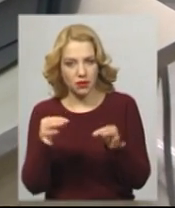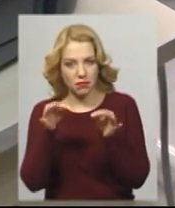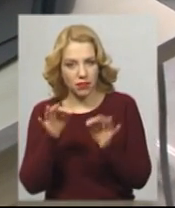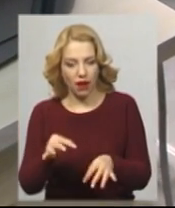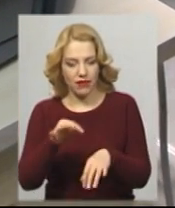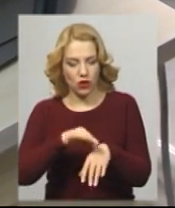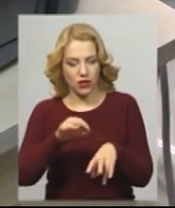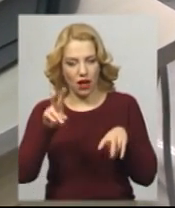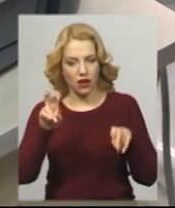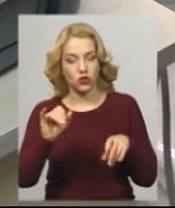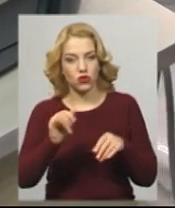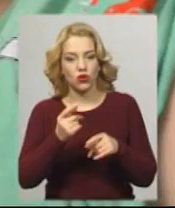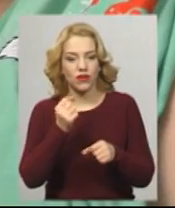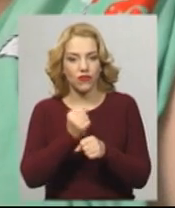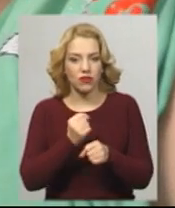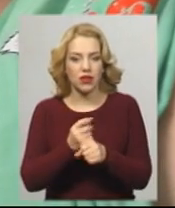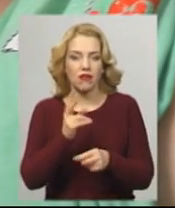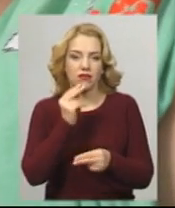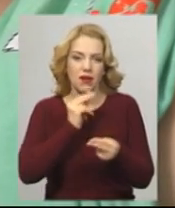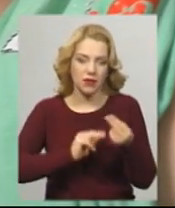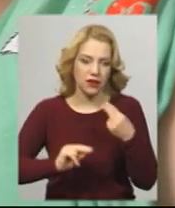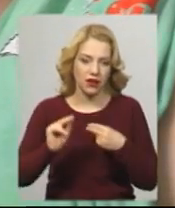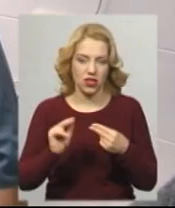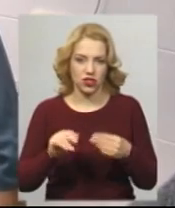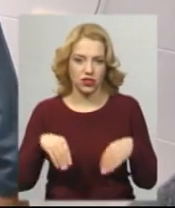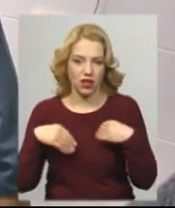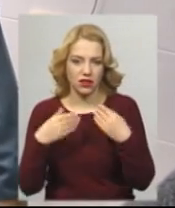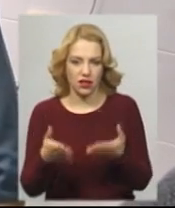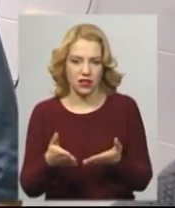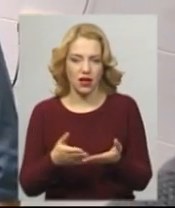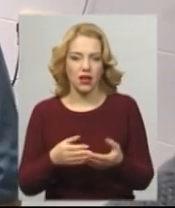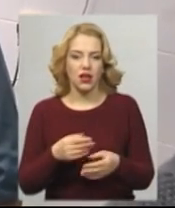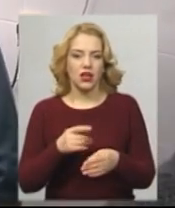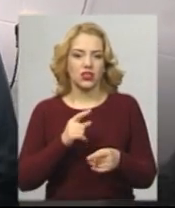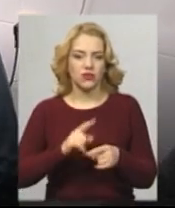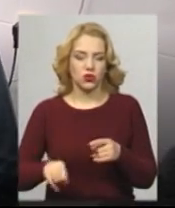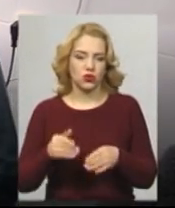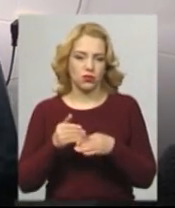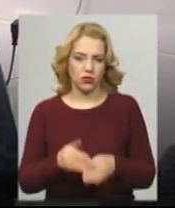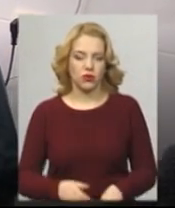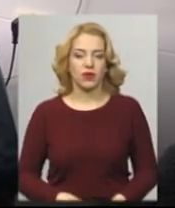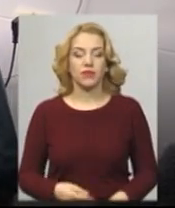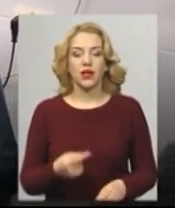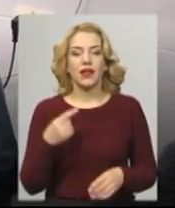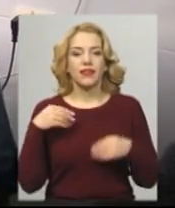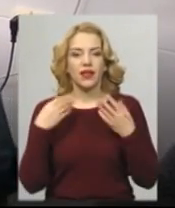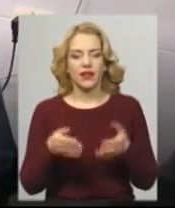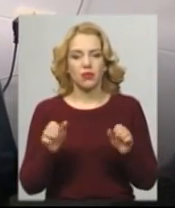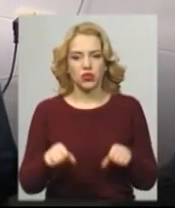але й виробити найоптимальніший алгоритм надання медичної допомоги. Він дає можливість, по-перше, круглодобове